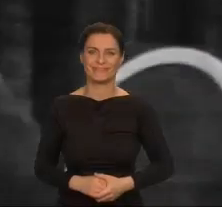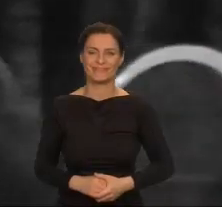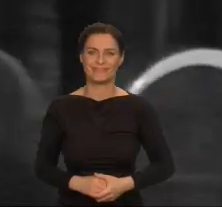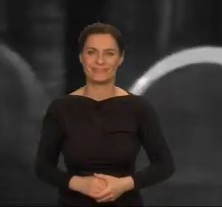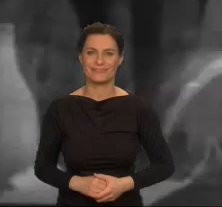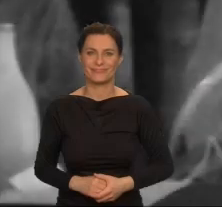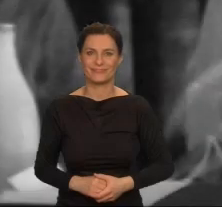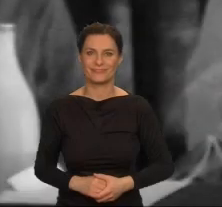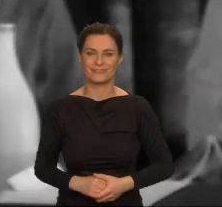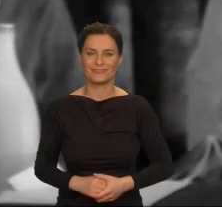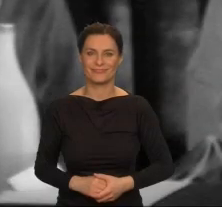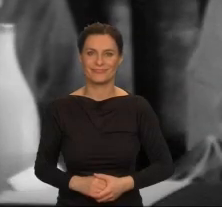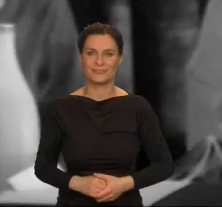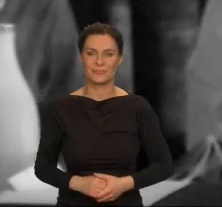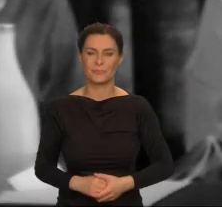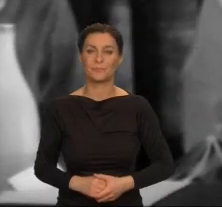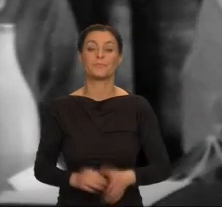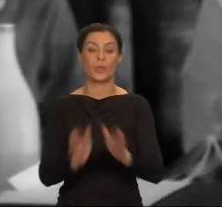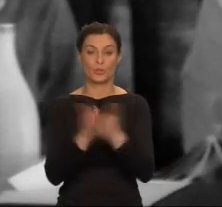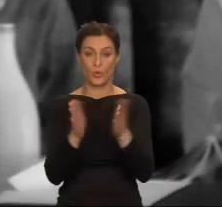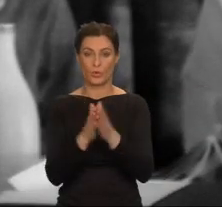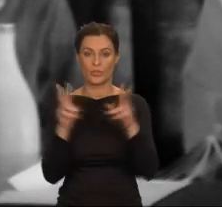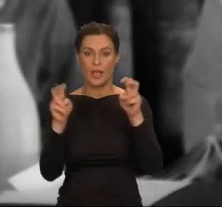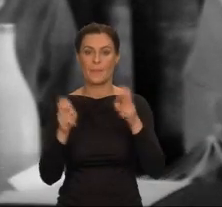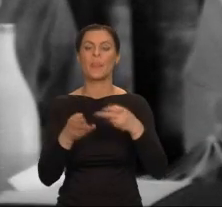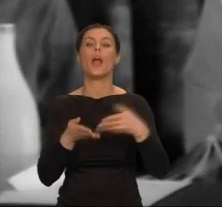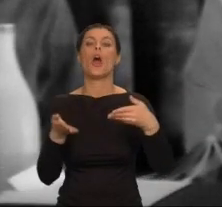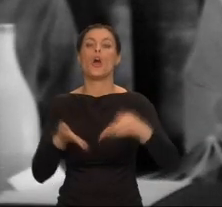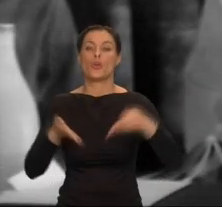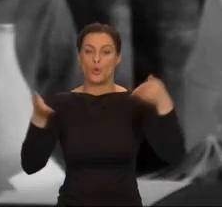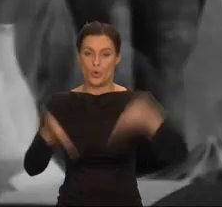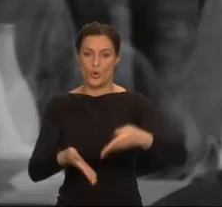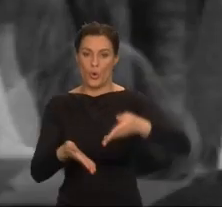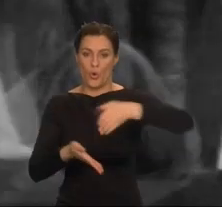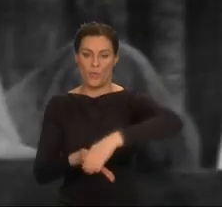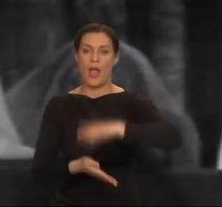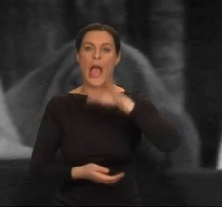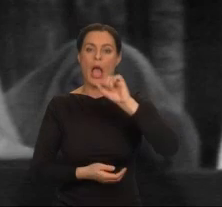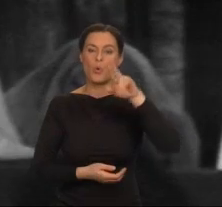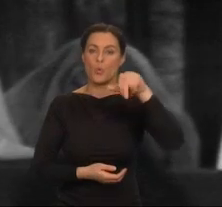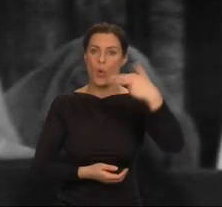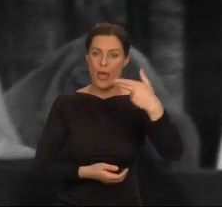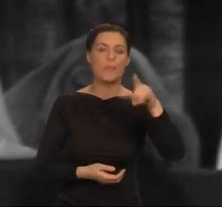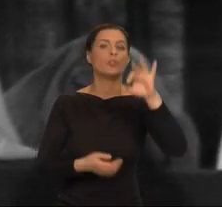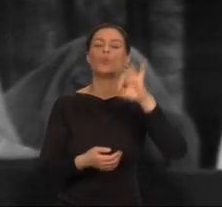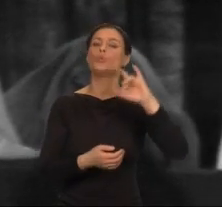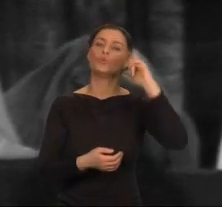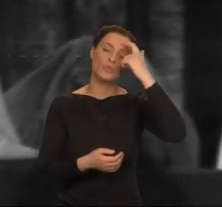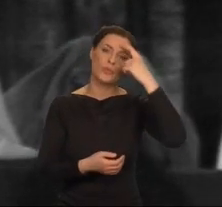W grobowcach Atuanu główna postać jest kobietą, ale nie wydaje się kobietą wyzwoloną.